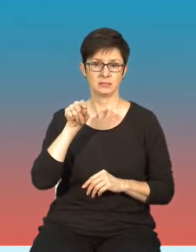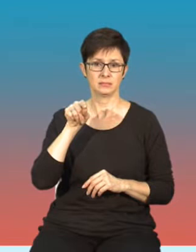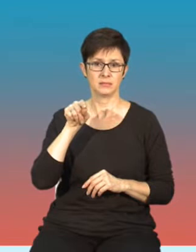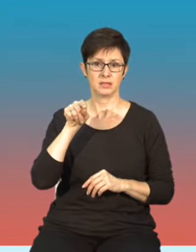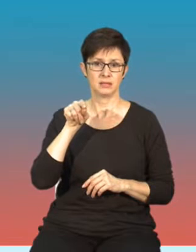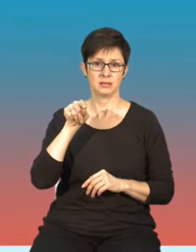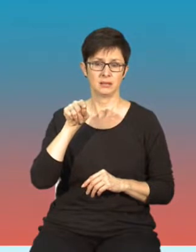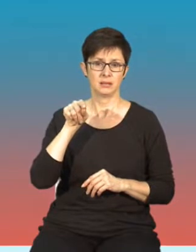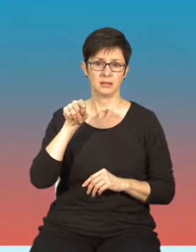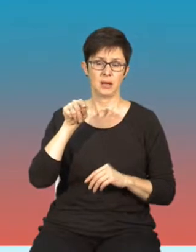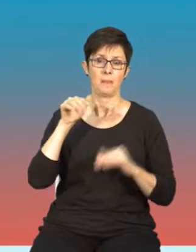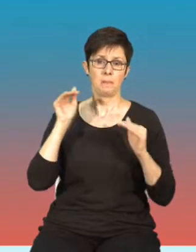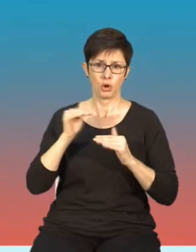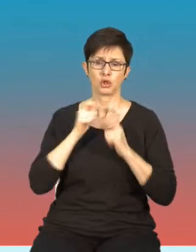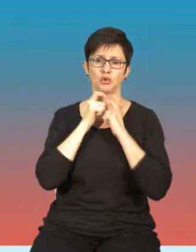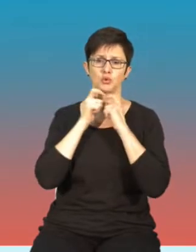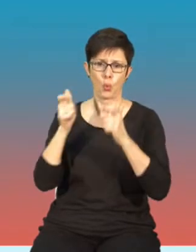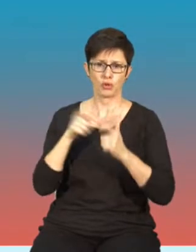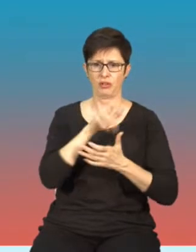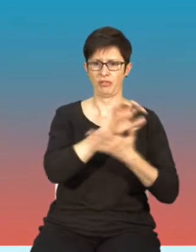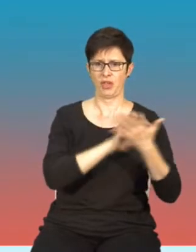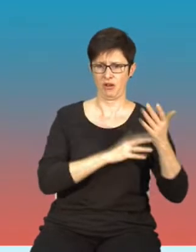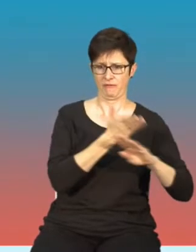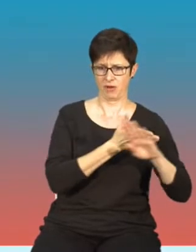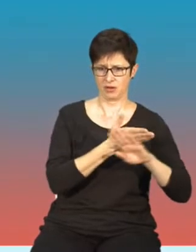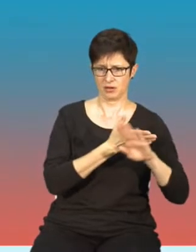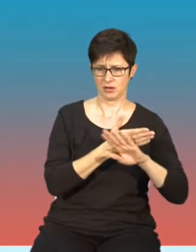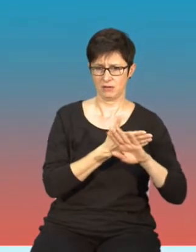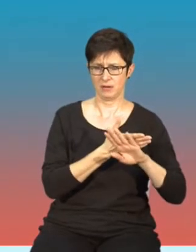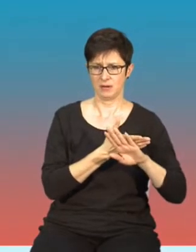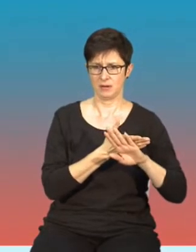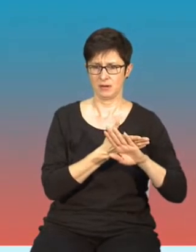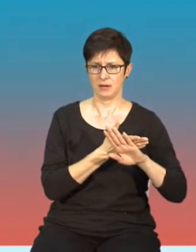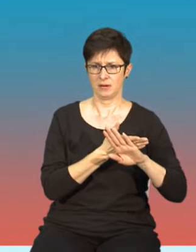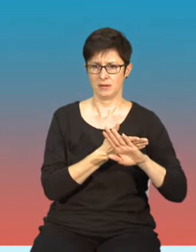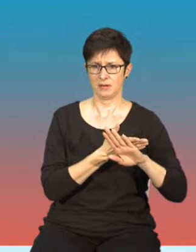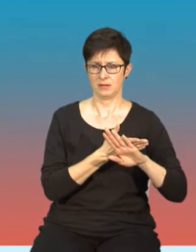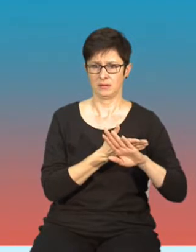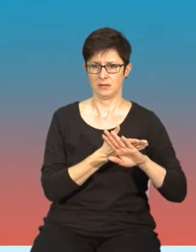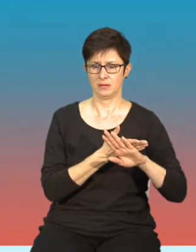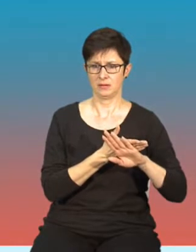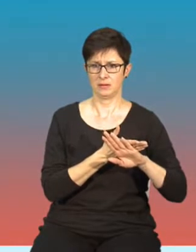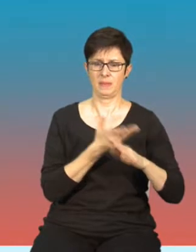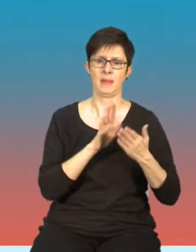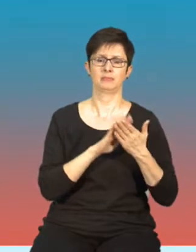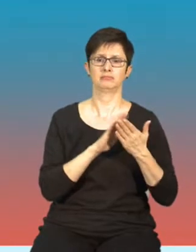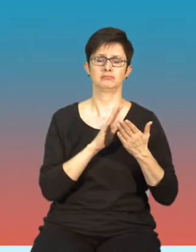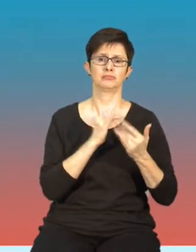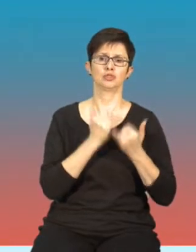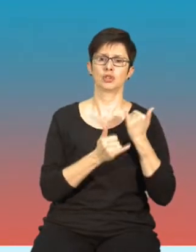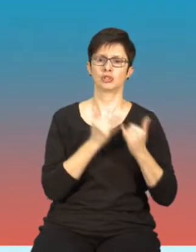tutaj pozostaje możliwość zgłoszenia tych treści w oparciu o inne przesłanki, takie jak